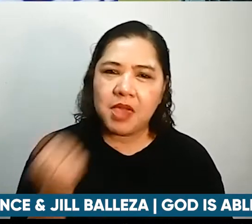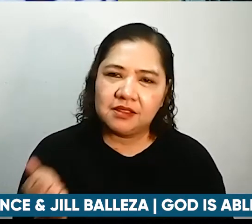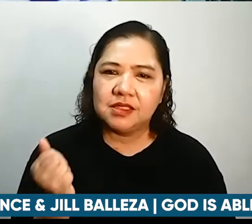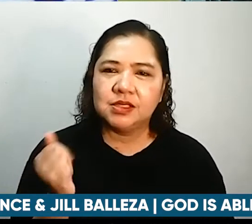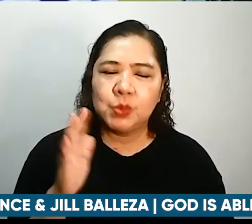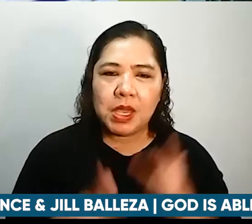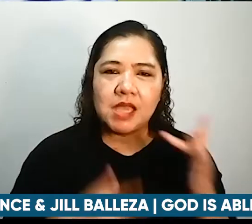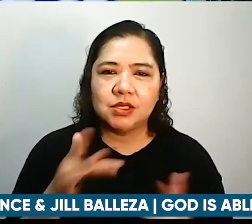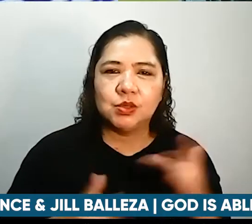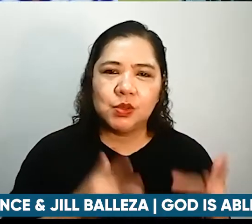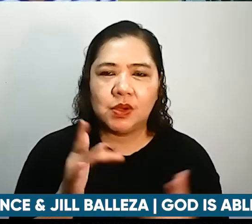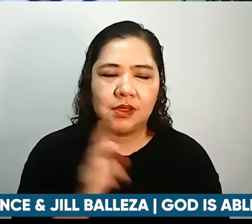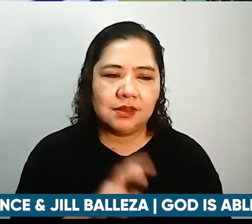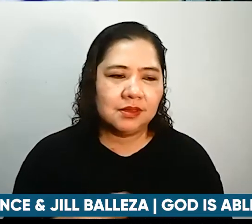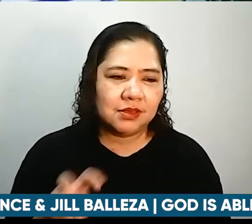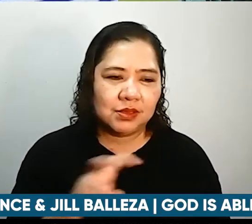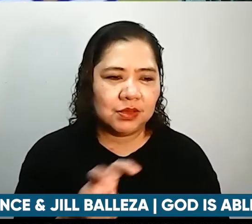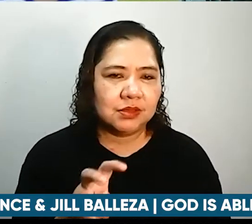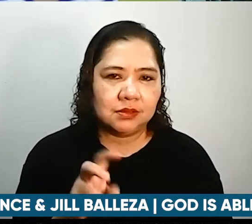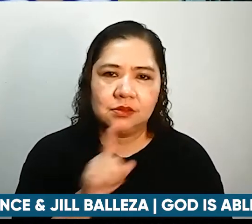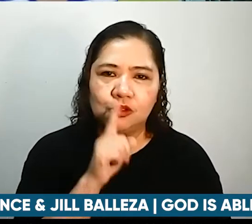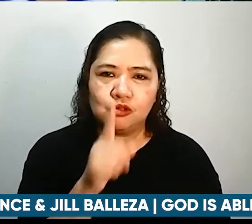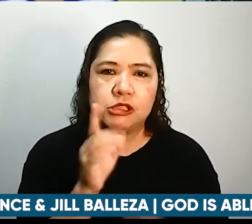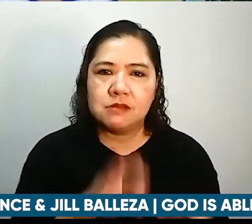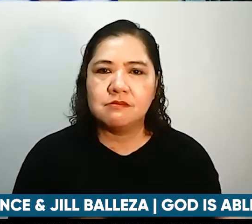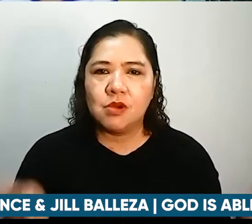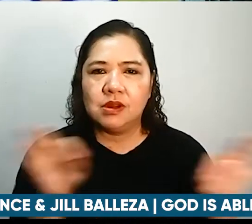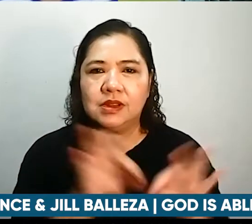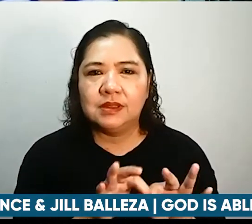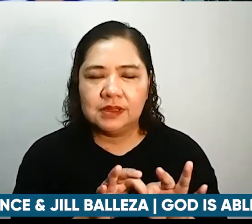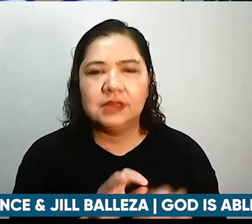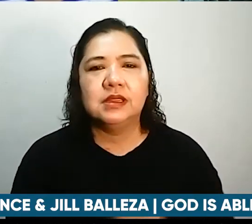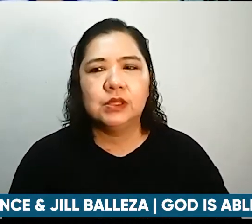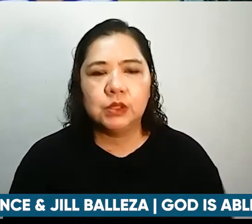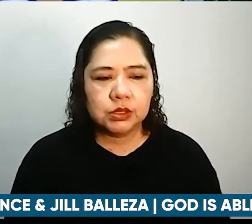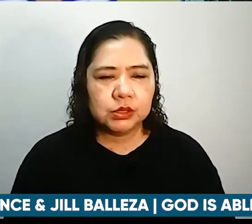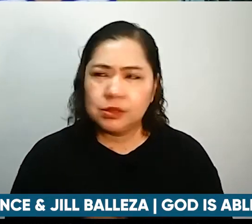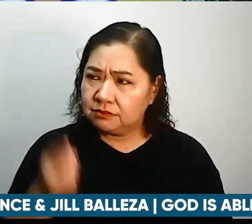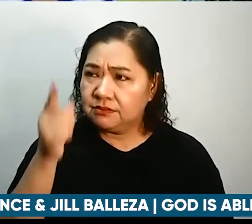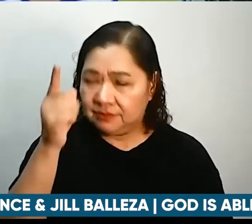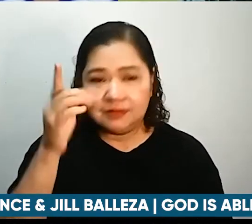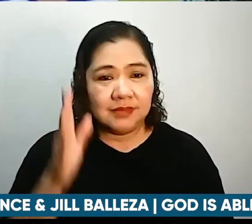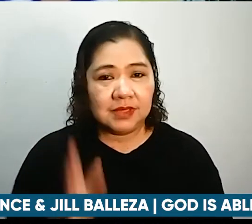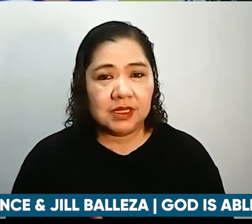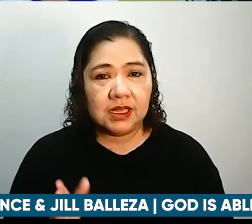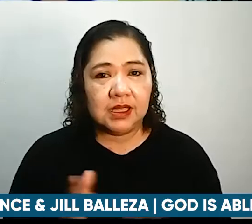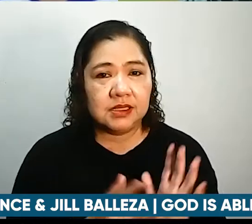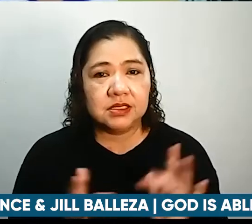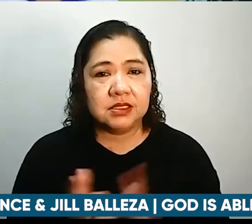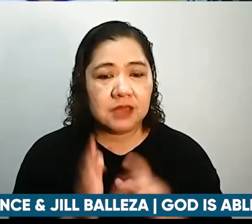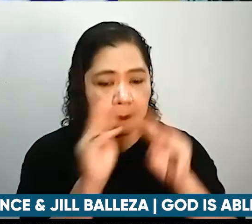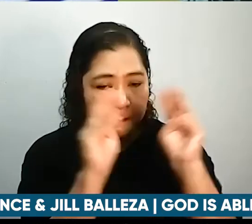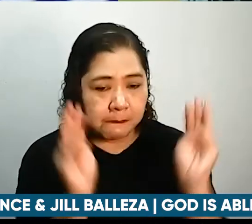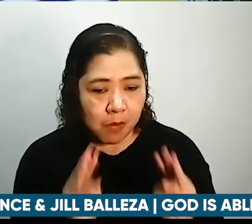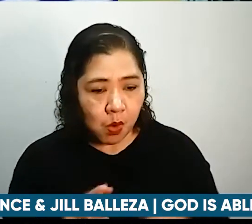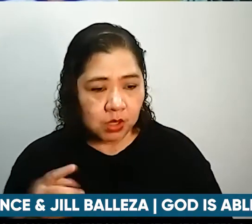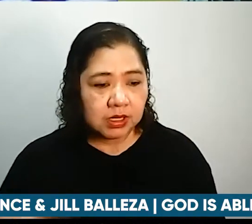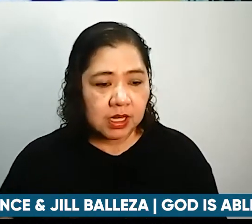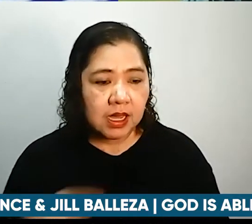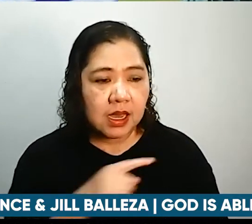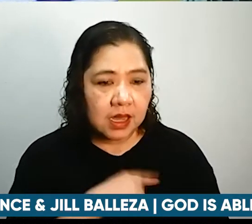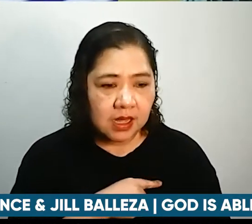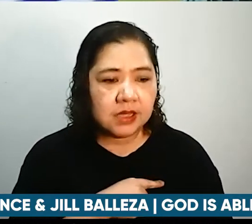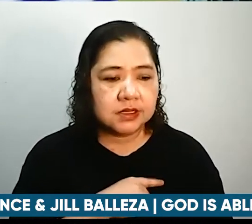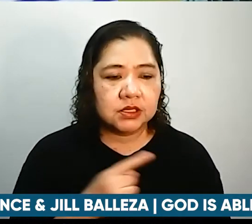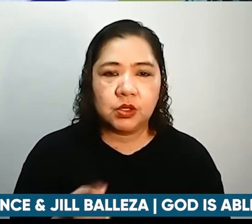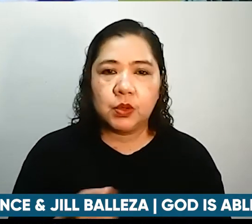napakahalaga sa buhay kristyano kasi dito tayo minamold ng Lord ginagawang holy para pagdating natin ng end